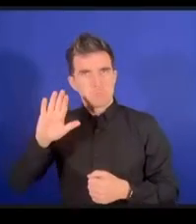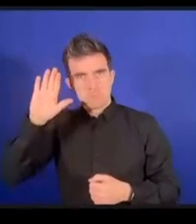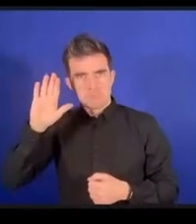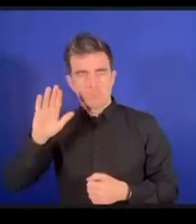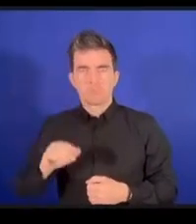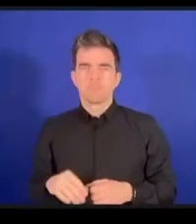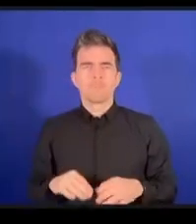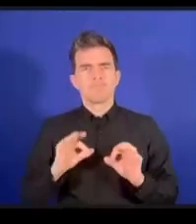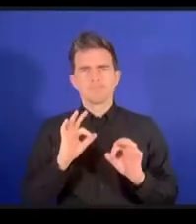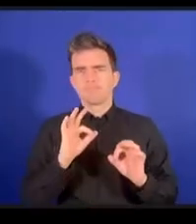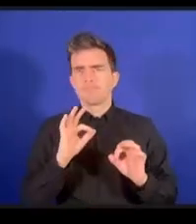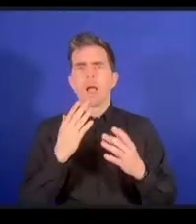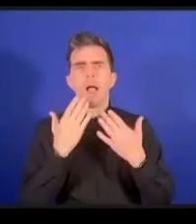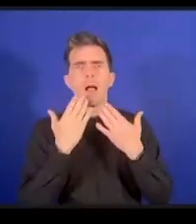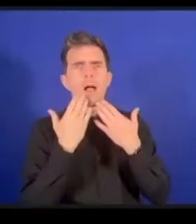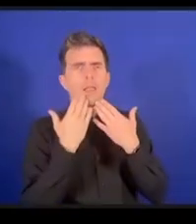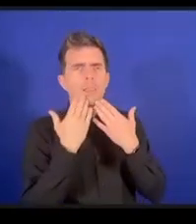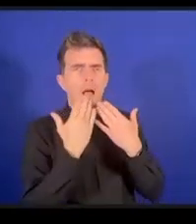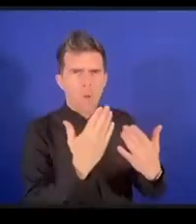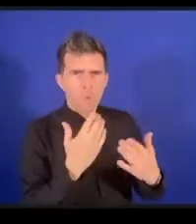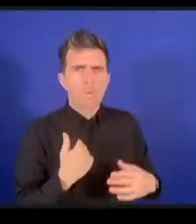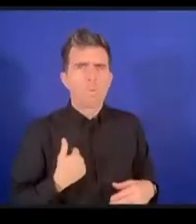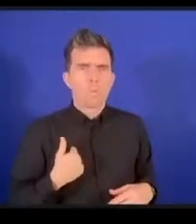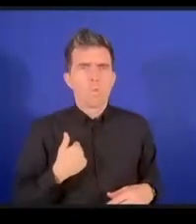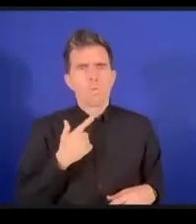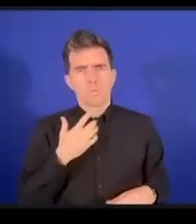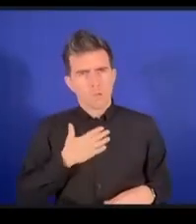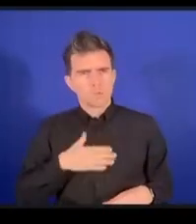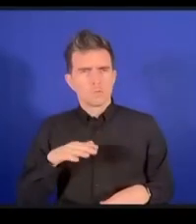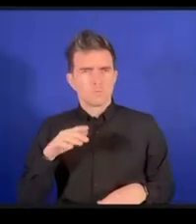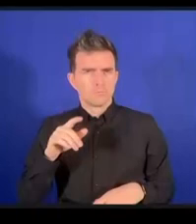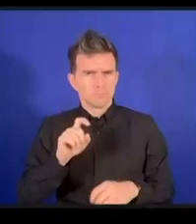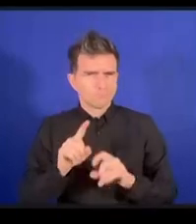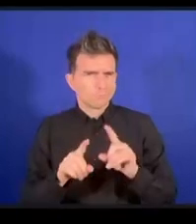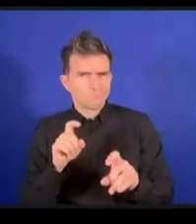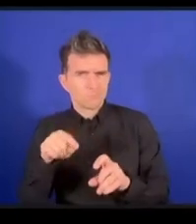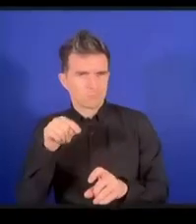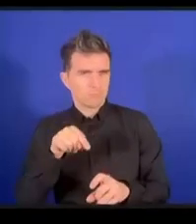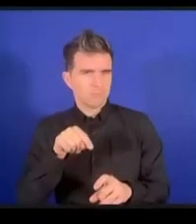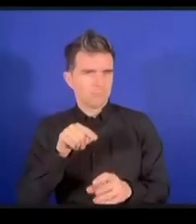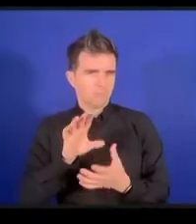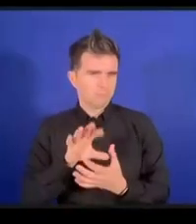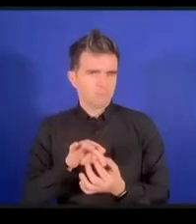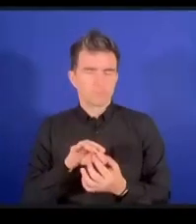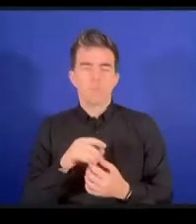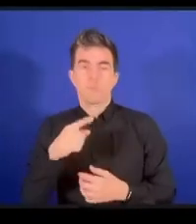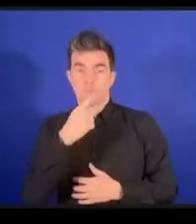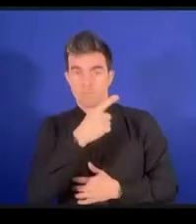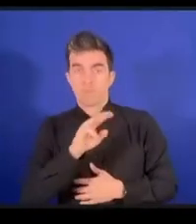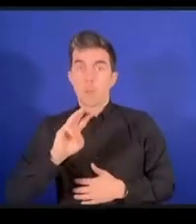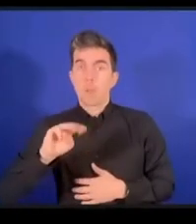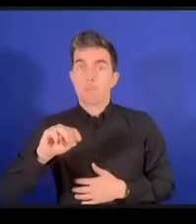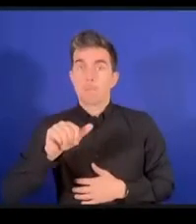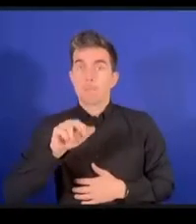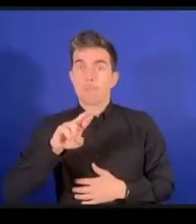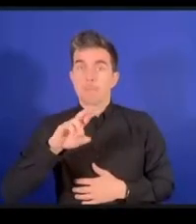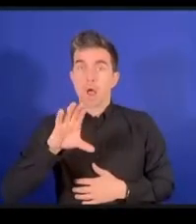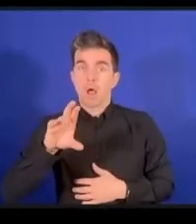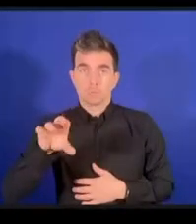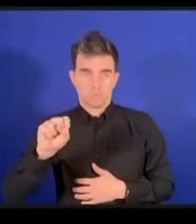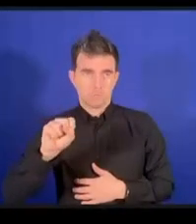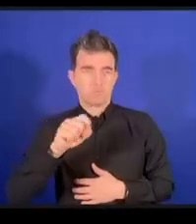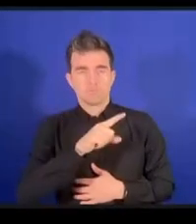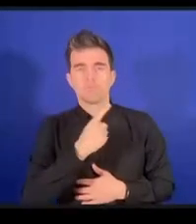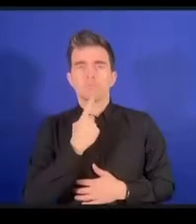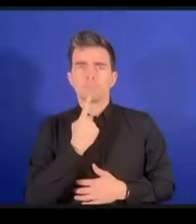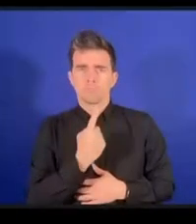私はこの問題についてさらに深めたいんですがマークさんがおっしゃったとおりインパクトというのは本当にバラバラですそ